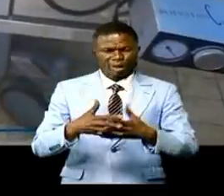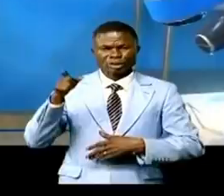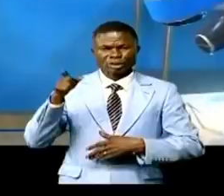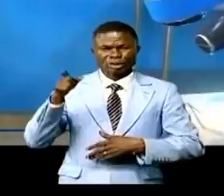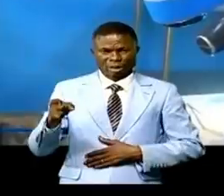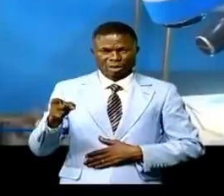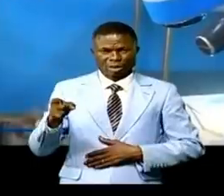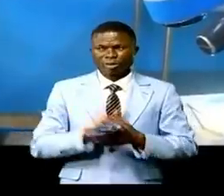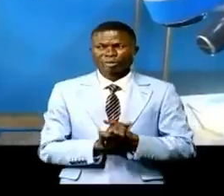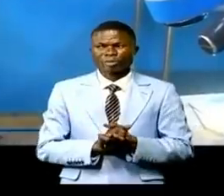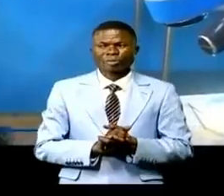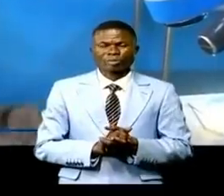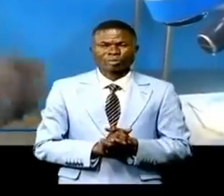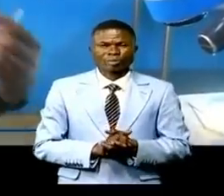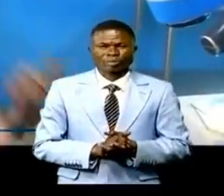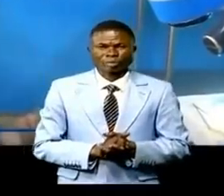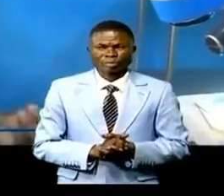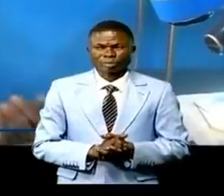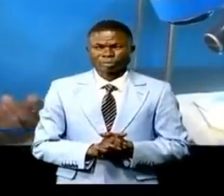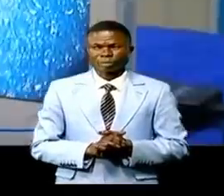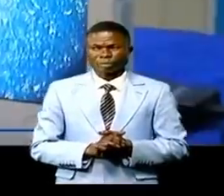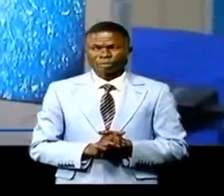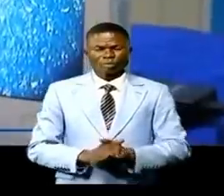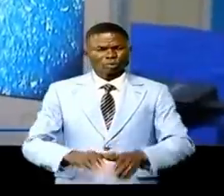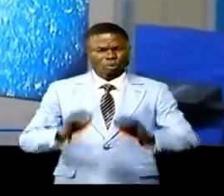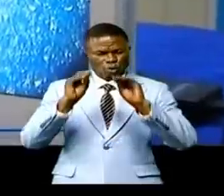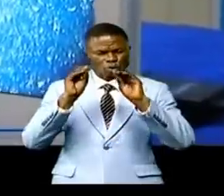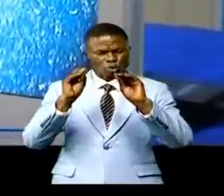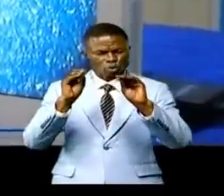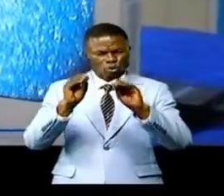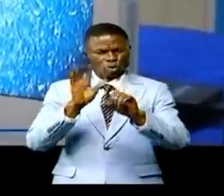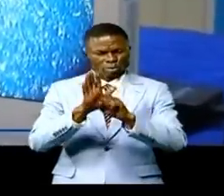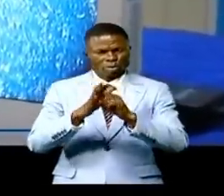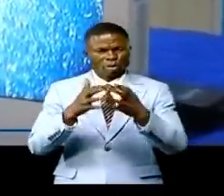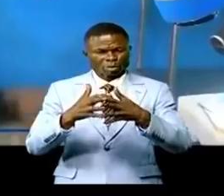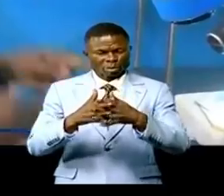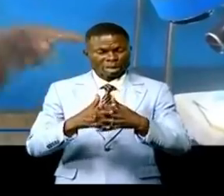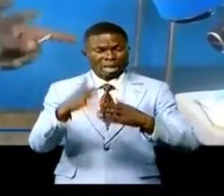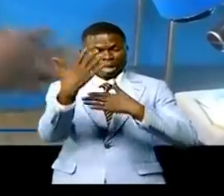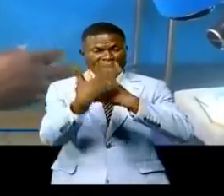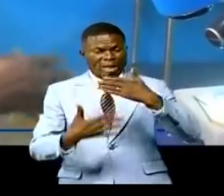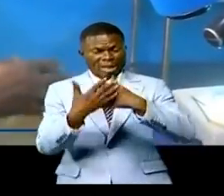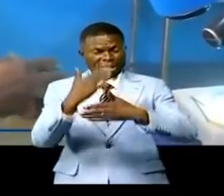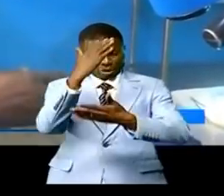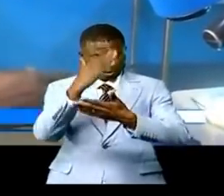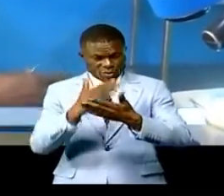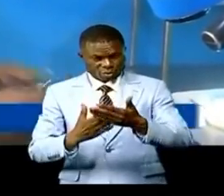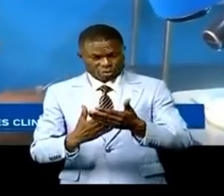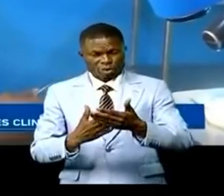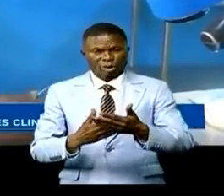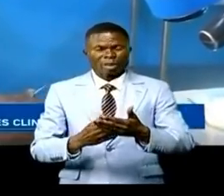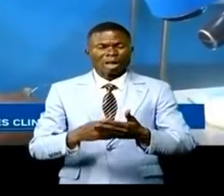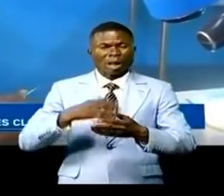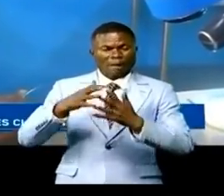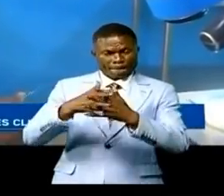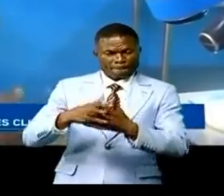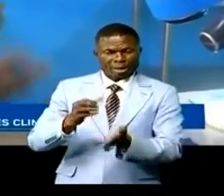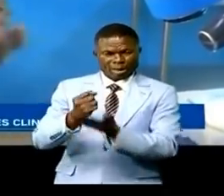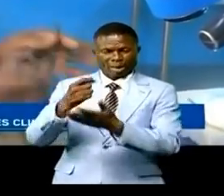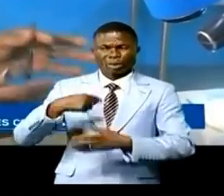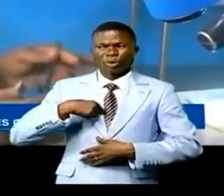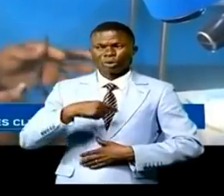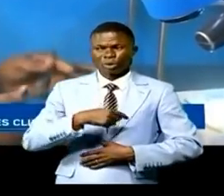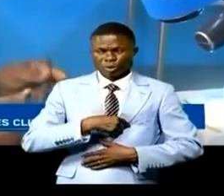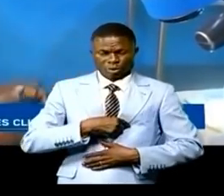quand quelqu'un a saigné dans sa tête ce qu'on appelle les AVC hémorragiques donc il y des pédés qui s'habitraient qui saignent